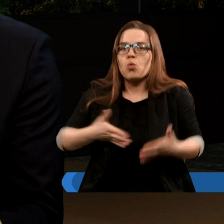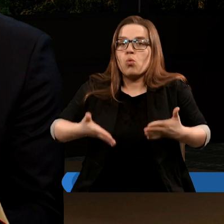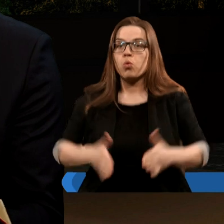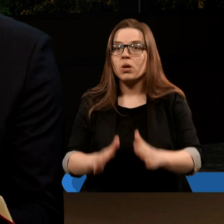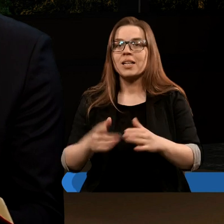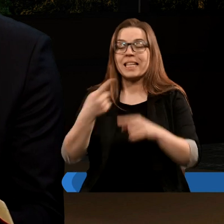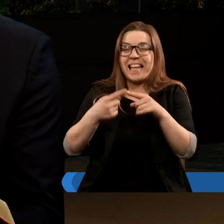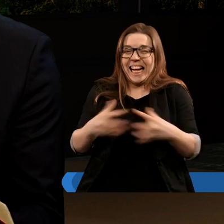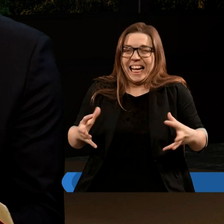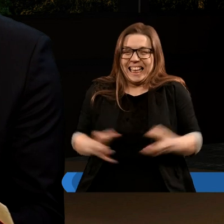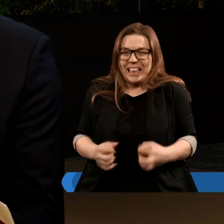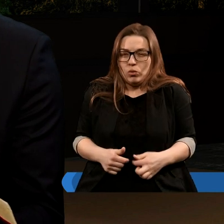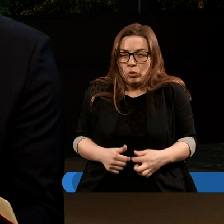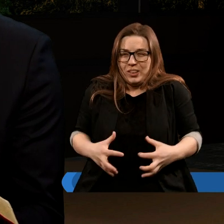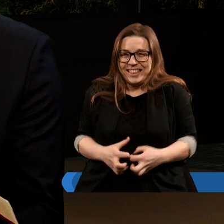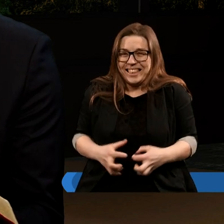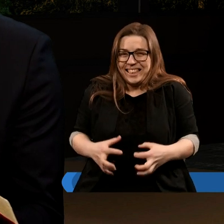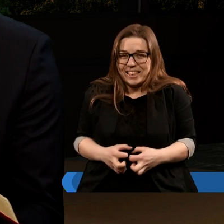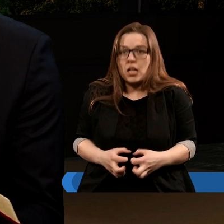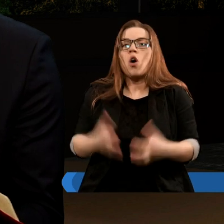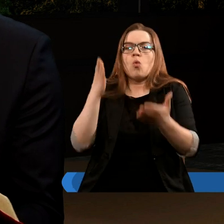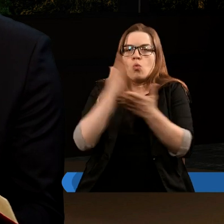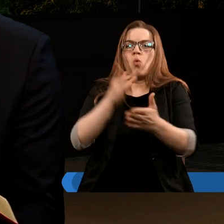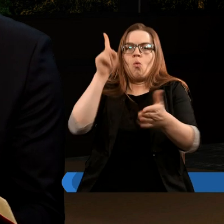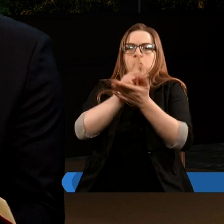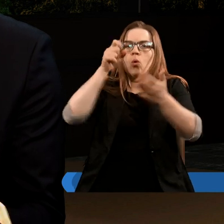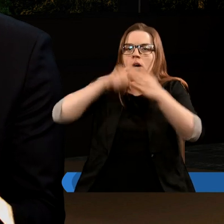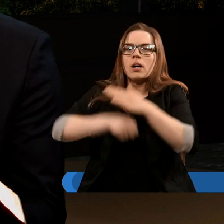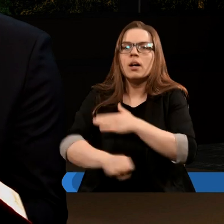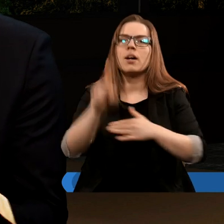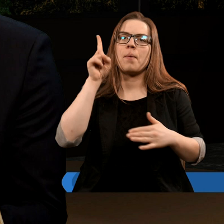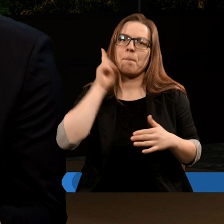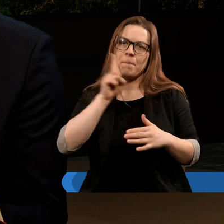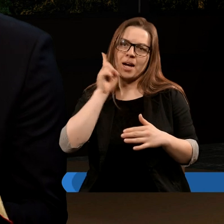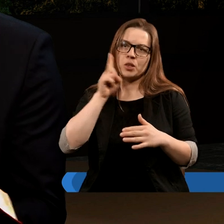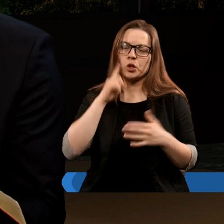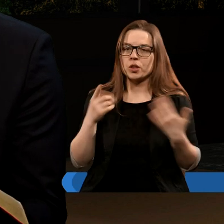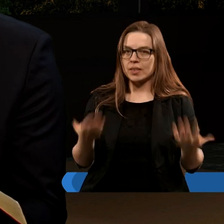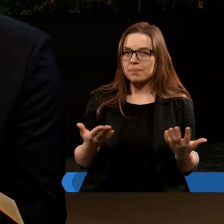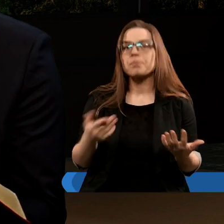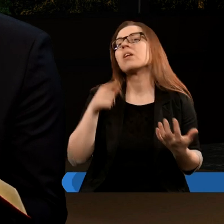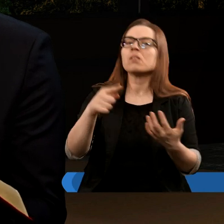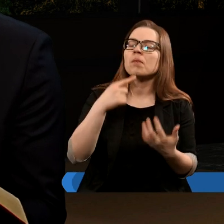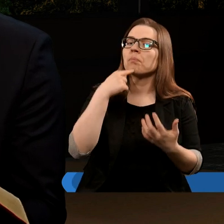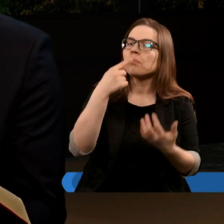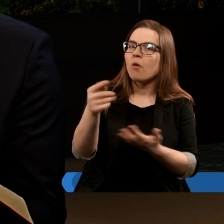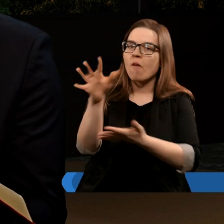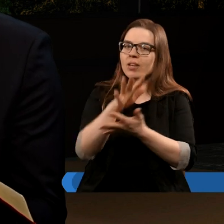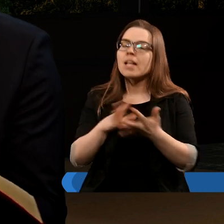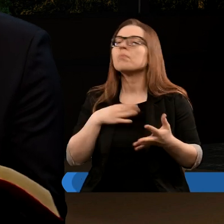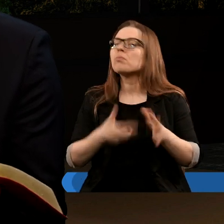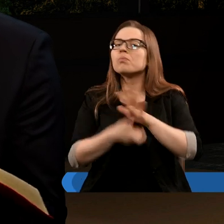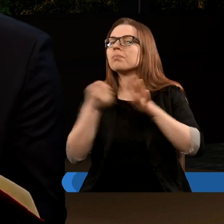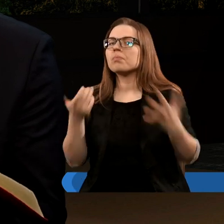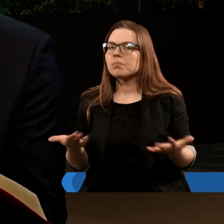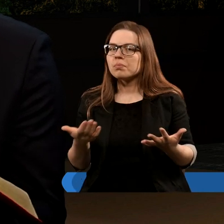zanim przeszył ją skurcz, wydała na świat mężczyznę. Ktoś jeszcze może powiedzieć na podstawie tych tekstów, że